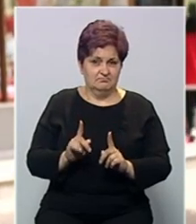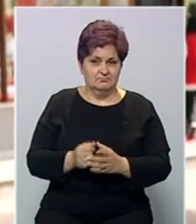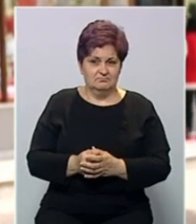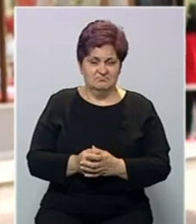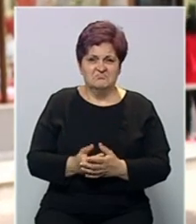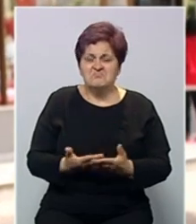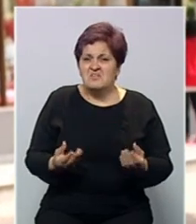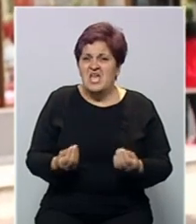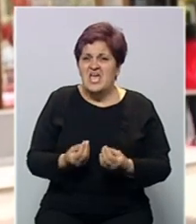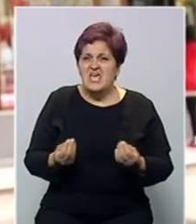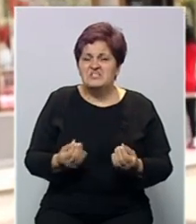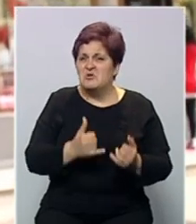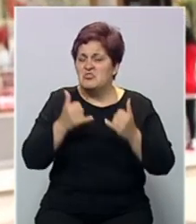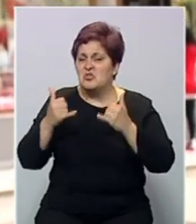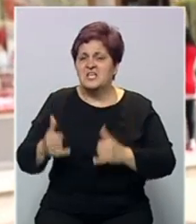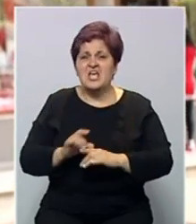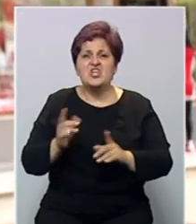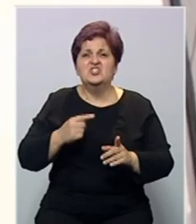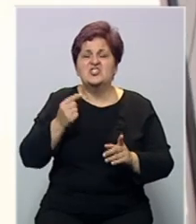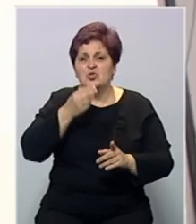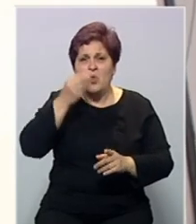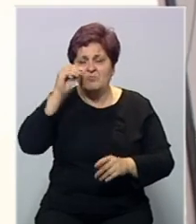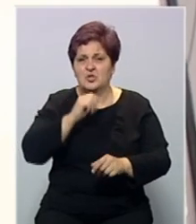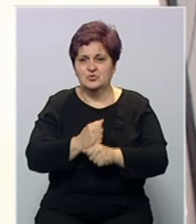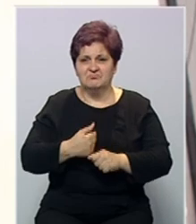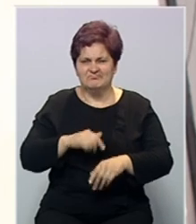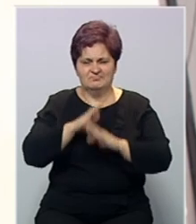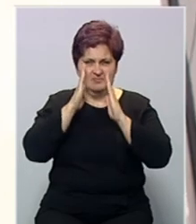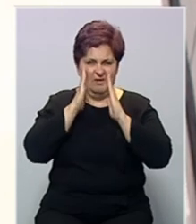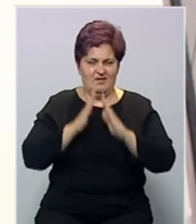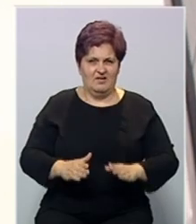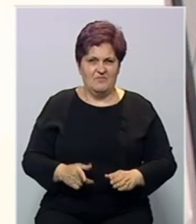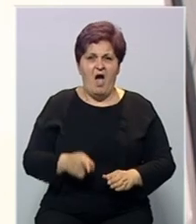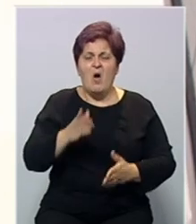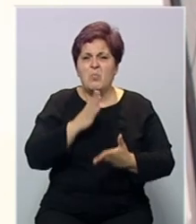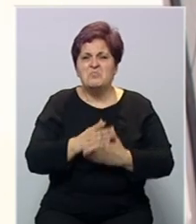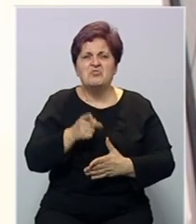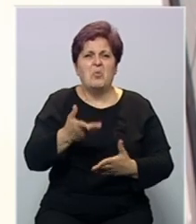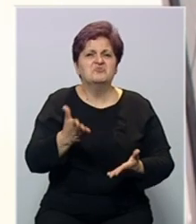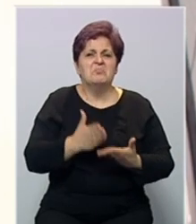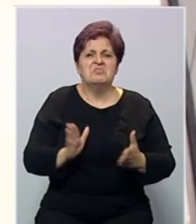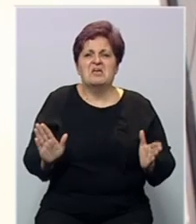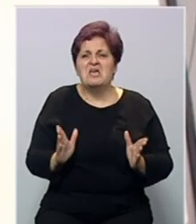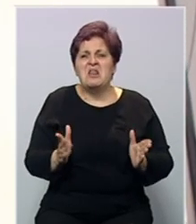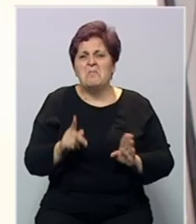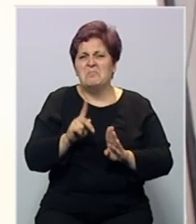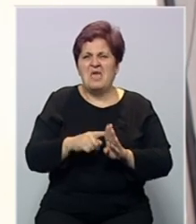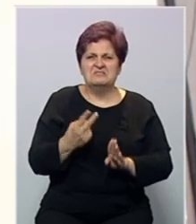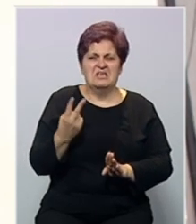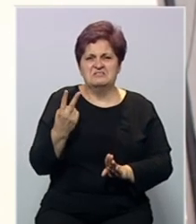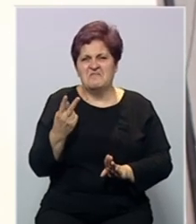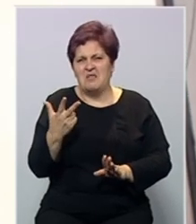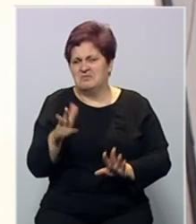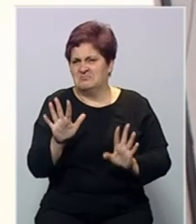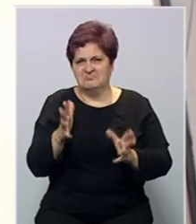Pa zato što i do sada nisu ništa ispunuli. Ne vjerujem. To i ako bude, to će biti nešto kratko. Mjesec, dva, tri i